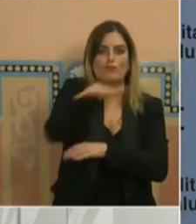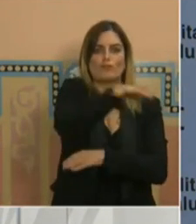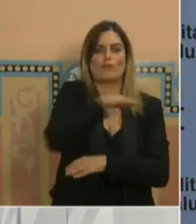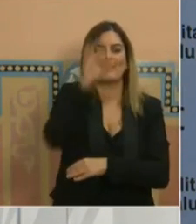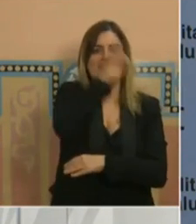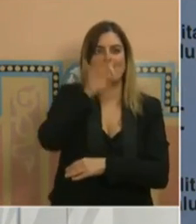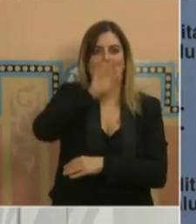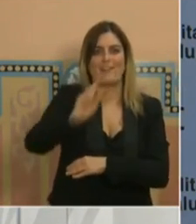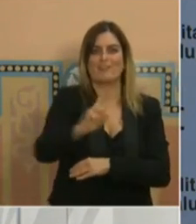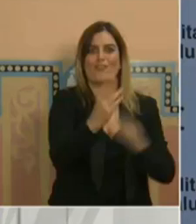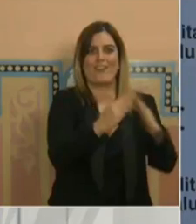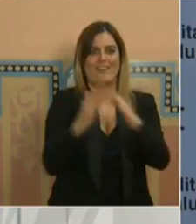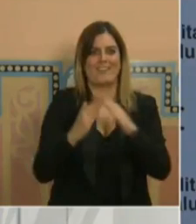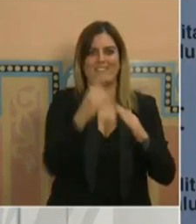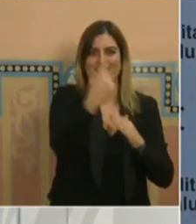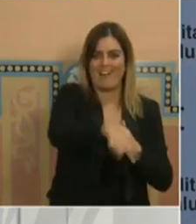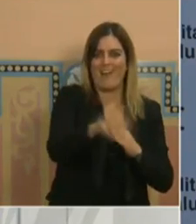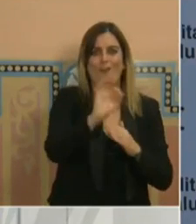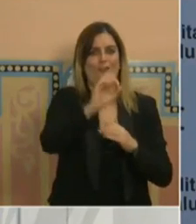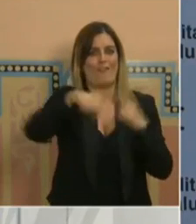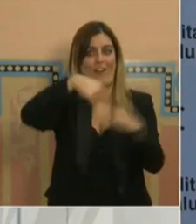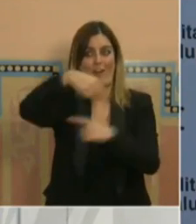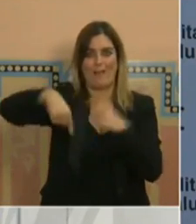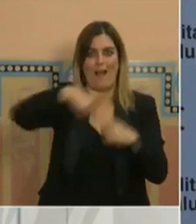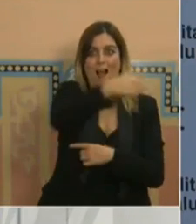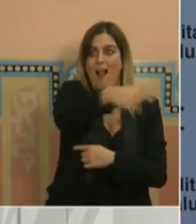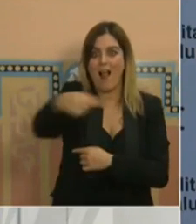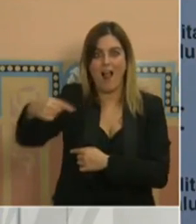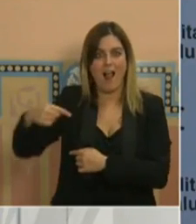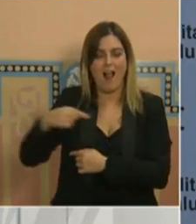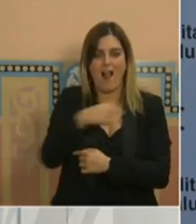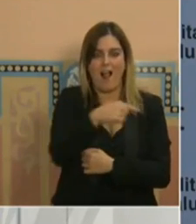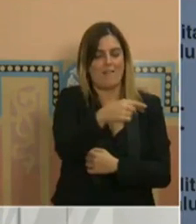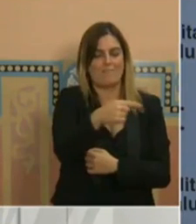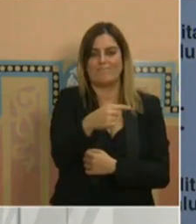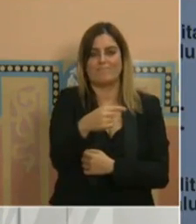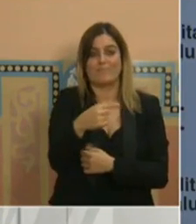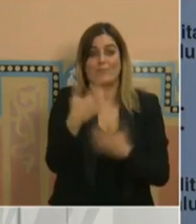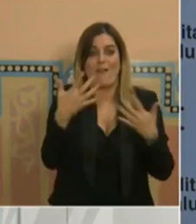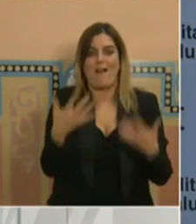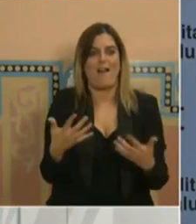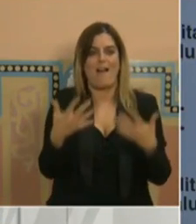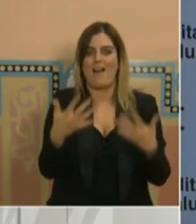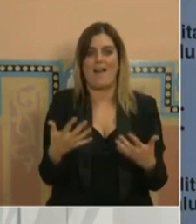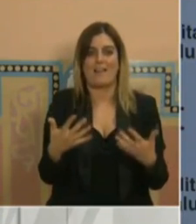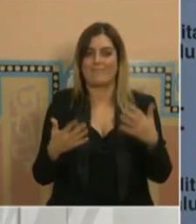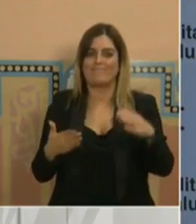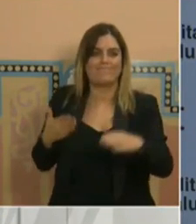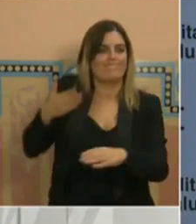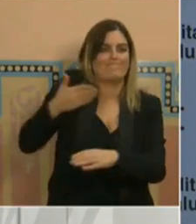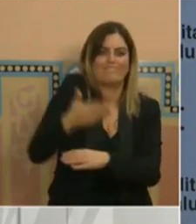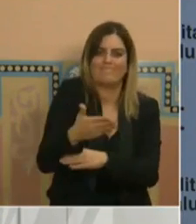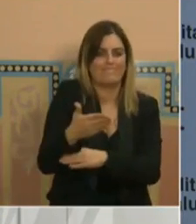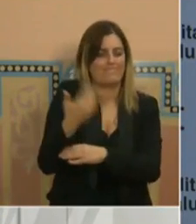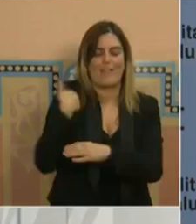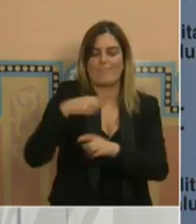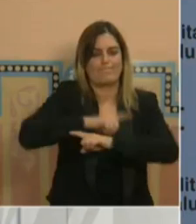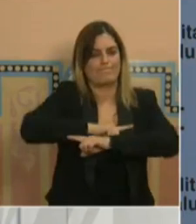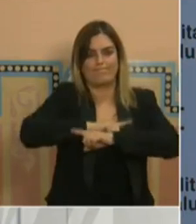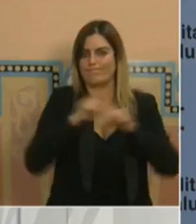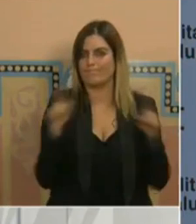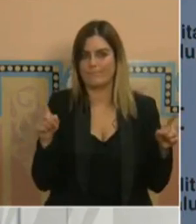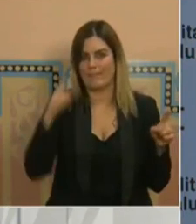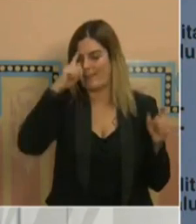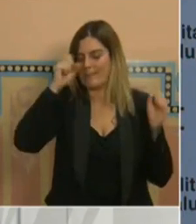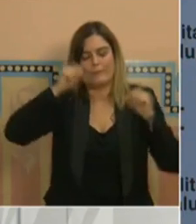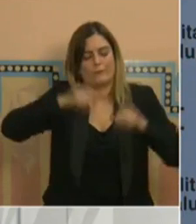tenen aquells vincles familiars que estaven permesos fins avui en aquestes dues comarques, però és una acció